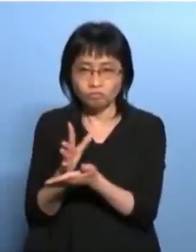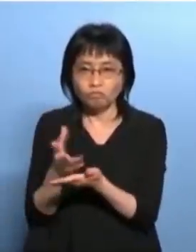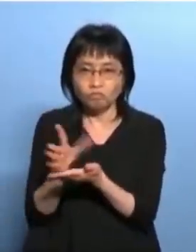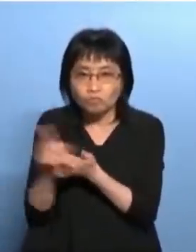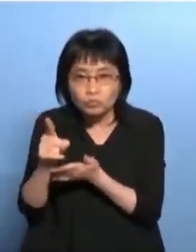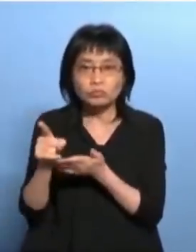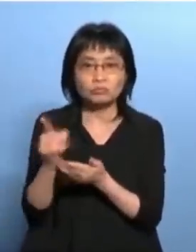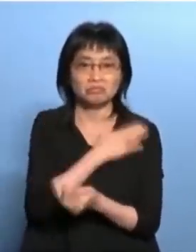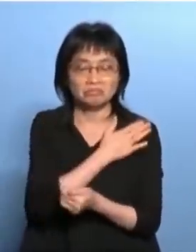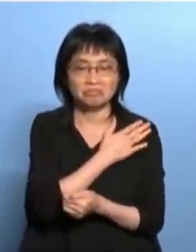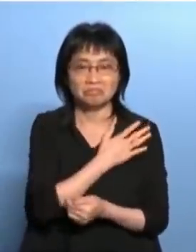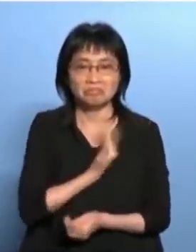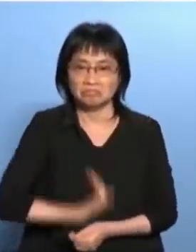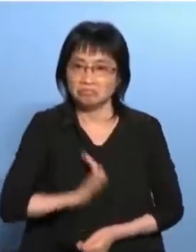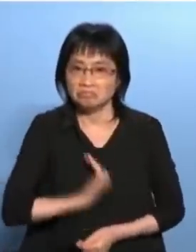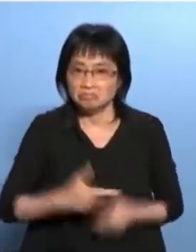忠诚勇艺